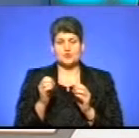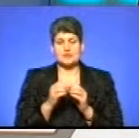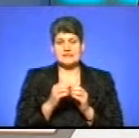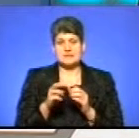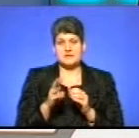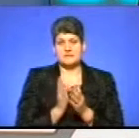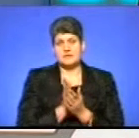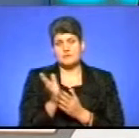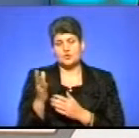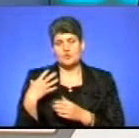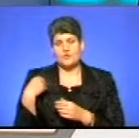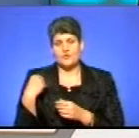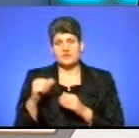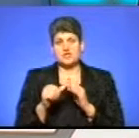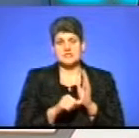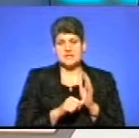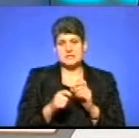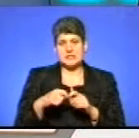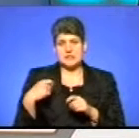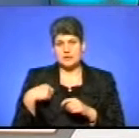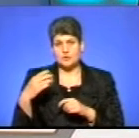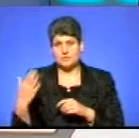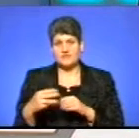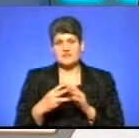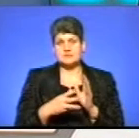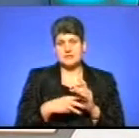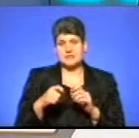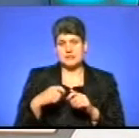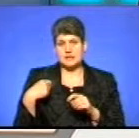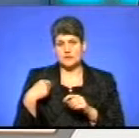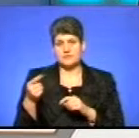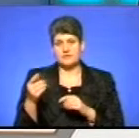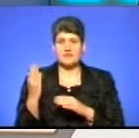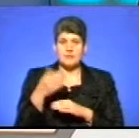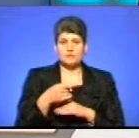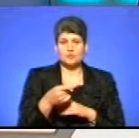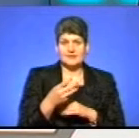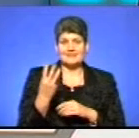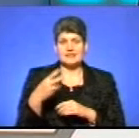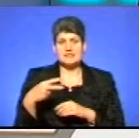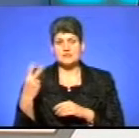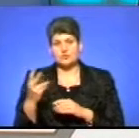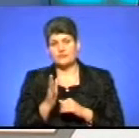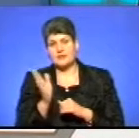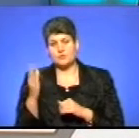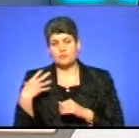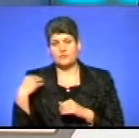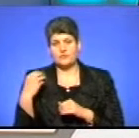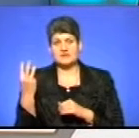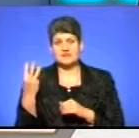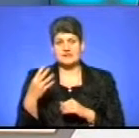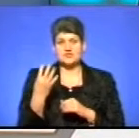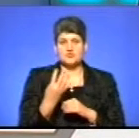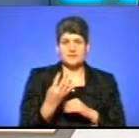Львова, 16-й кілометр в напрямку Львова, 18-й в напрямку Тернополя, 32-й напрямку Львова, 34